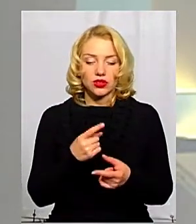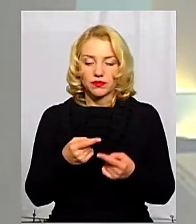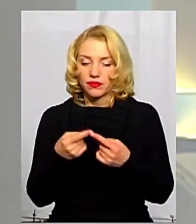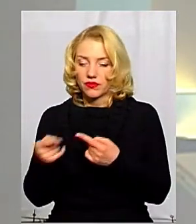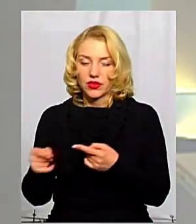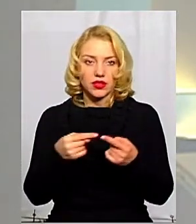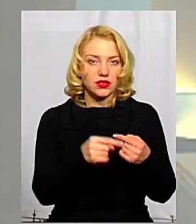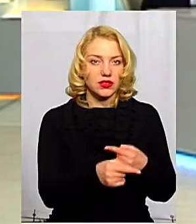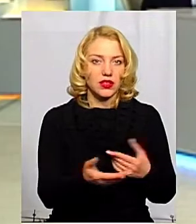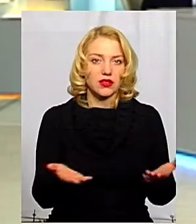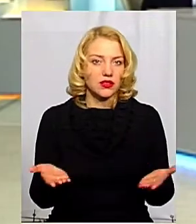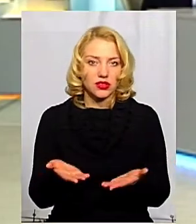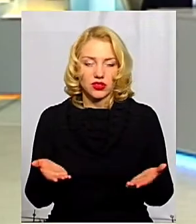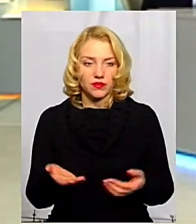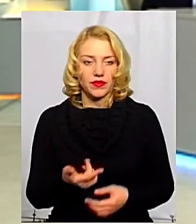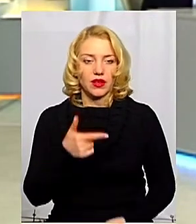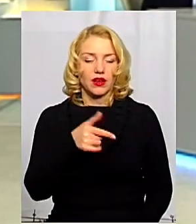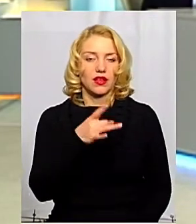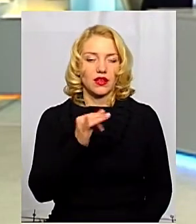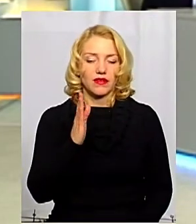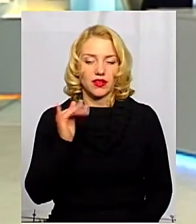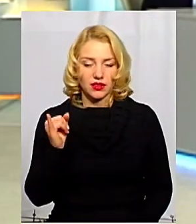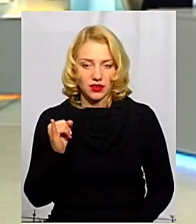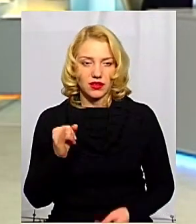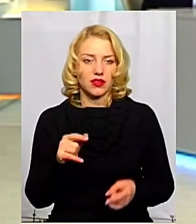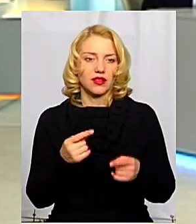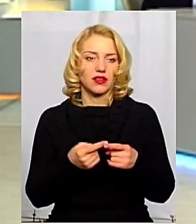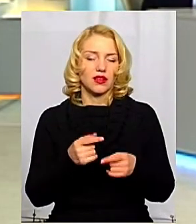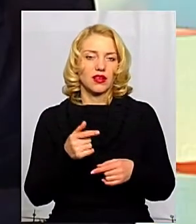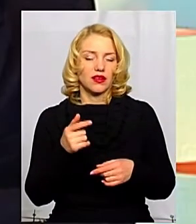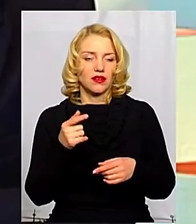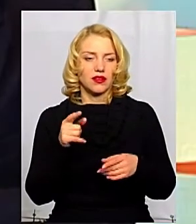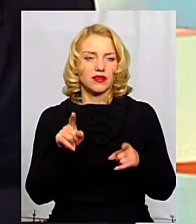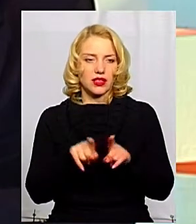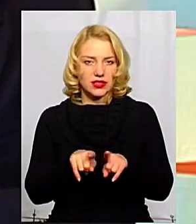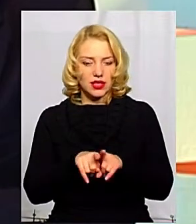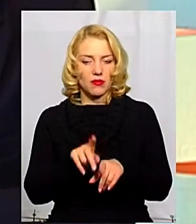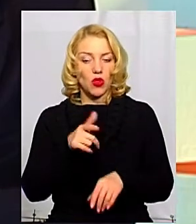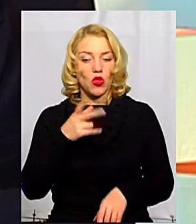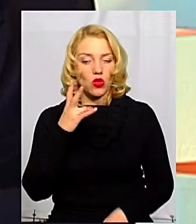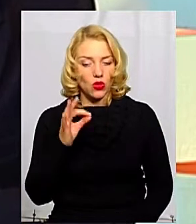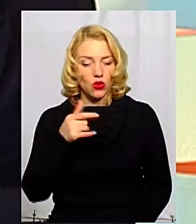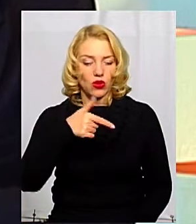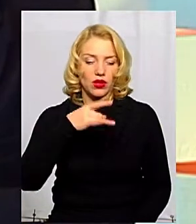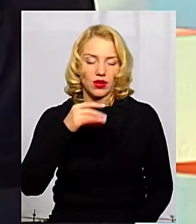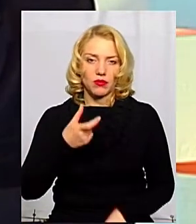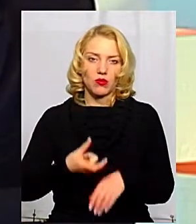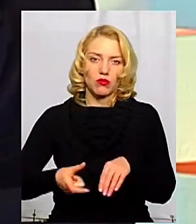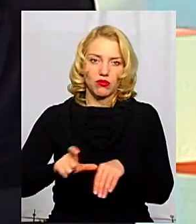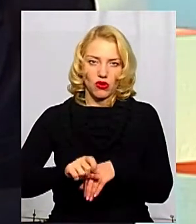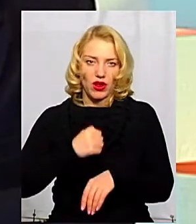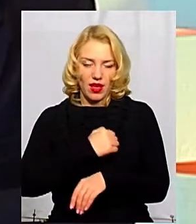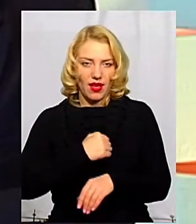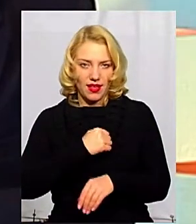відрізняються? Грип – це теж гостра респіраторна вірусна інфекція, але він, скажімо так, більш агресивний. Коли ми говоримо про